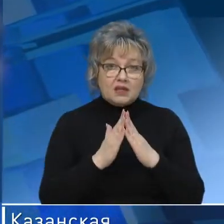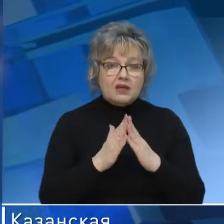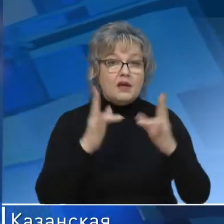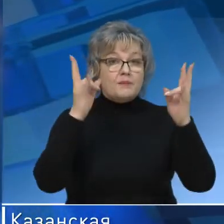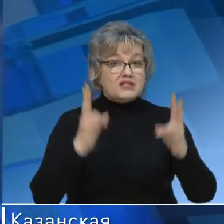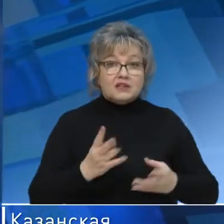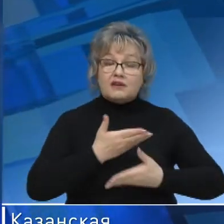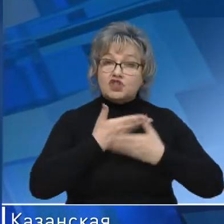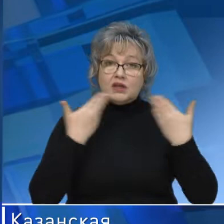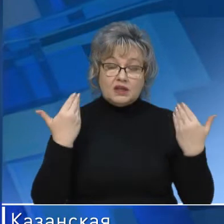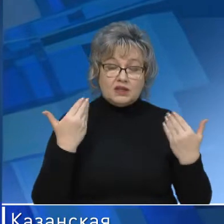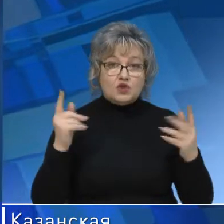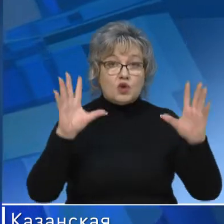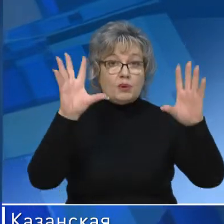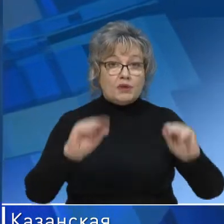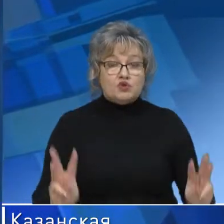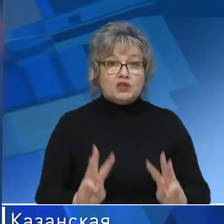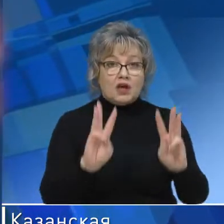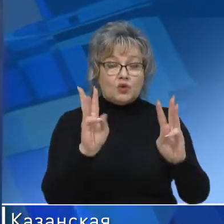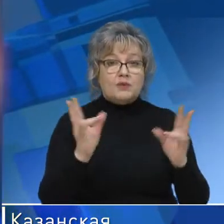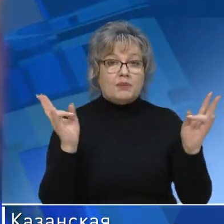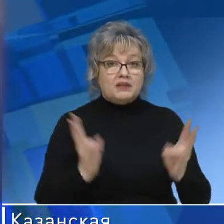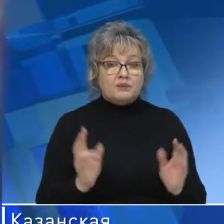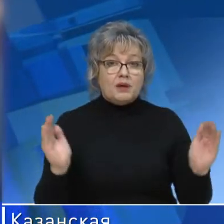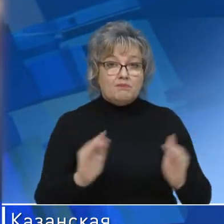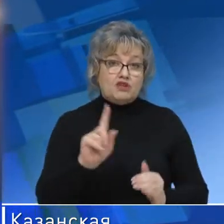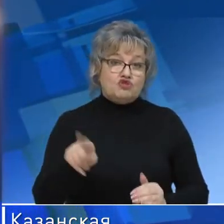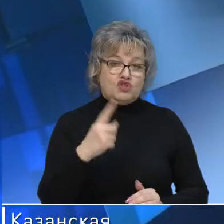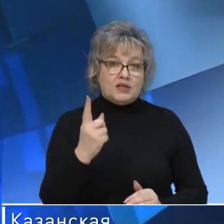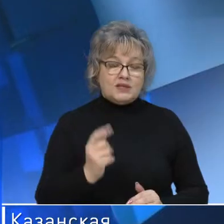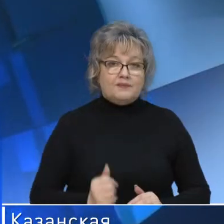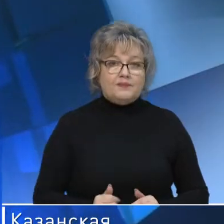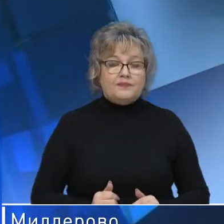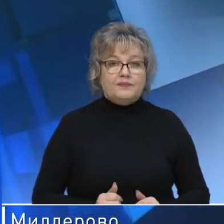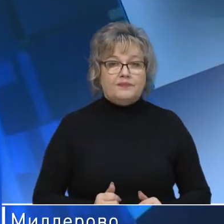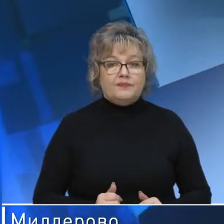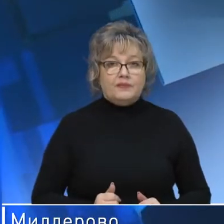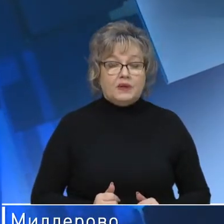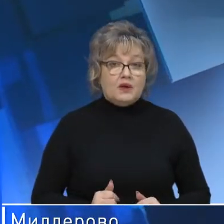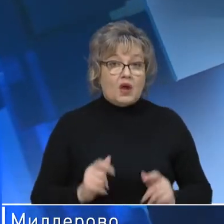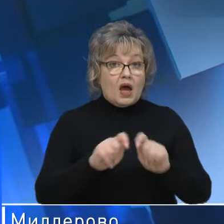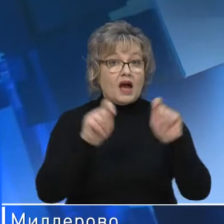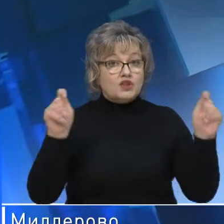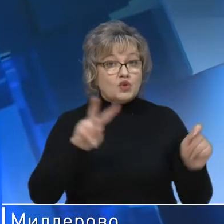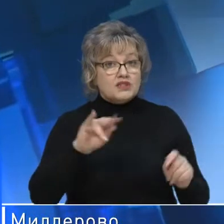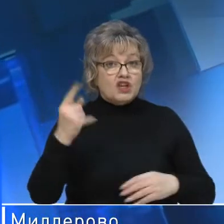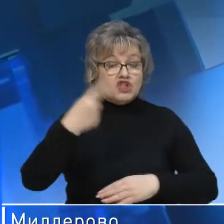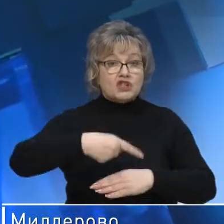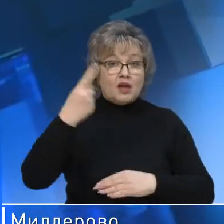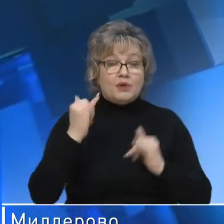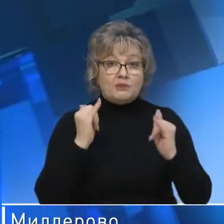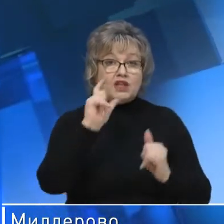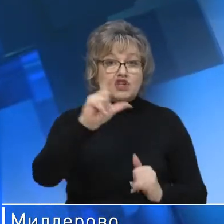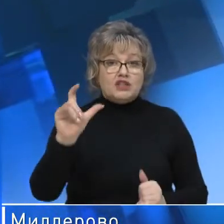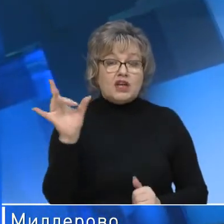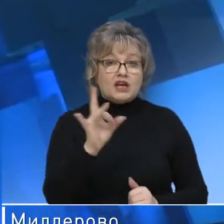Пострадавших нет. Чтобы потушить огонь, потребовалось меньше часа. Откроется лишь лагбаум для